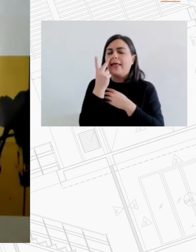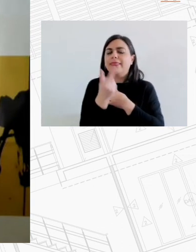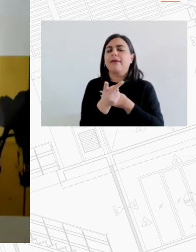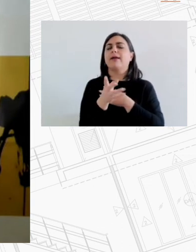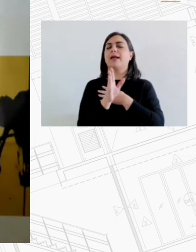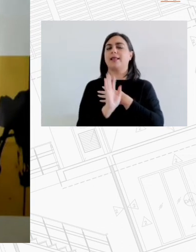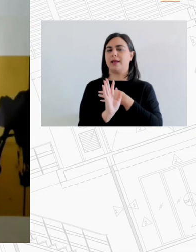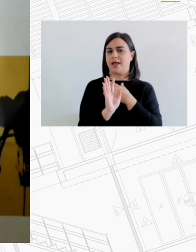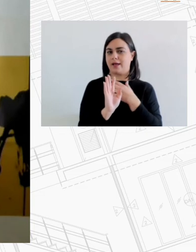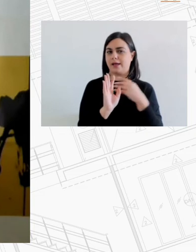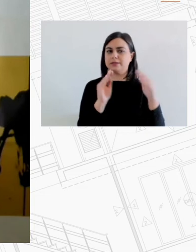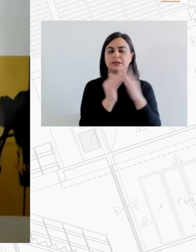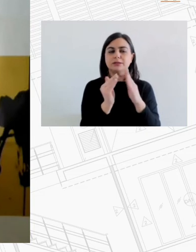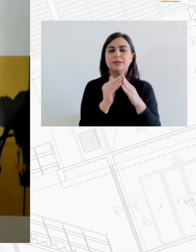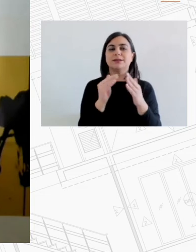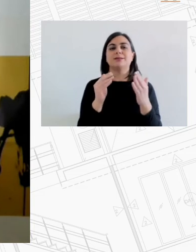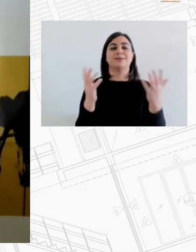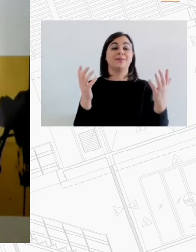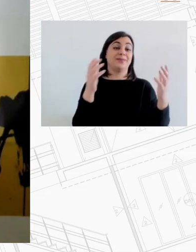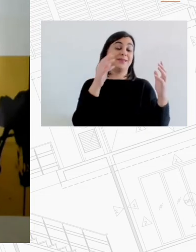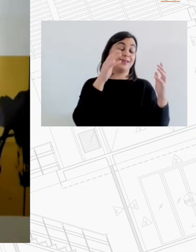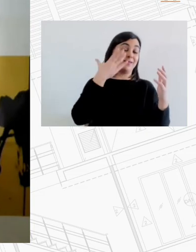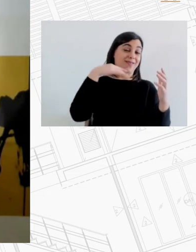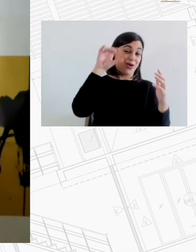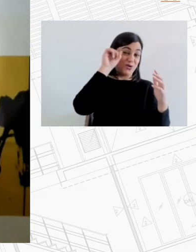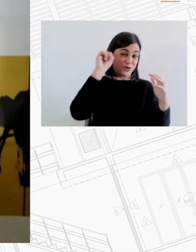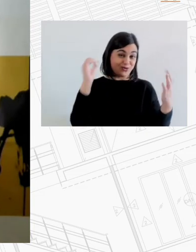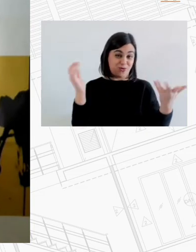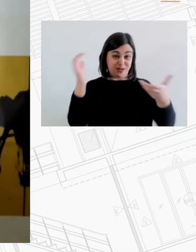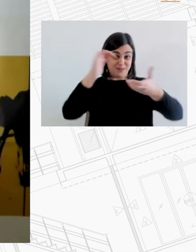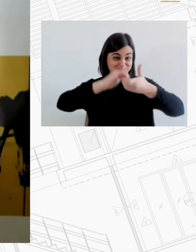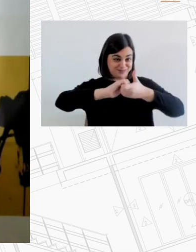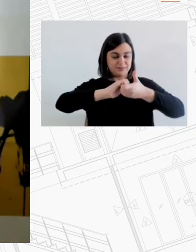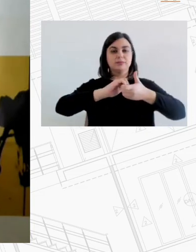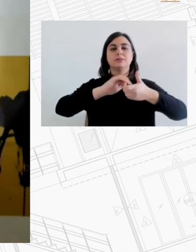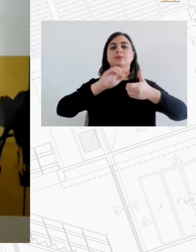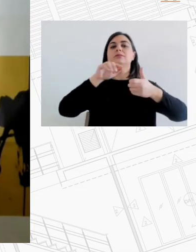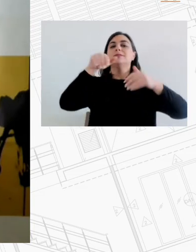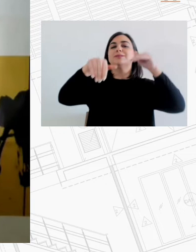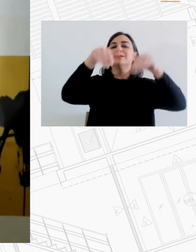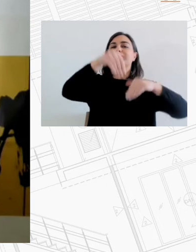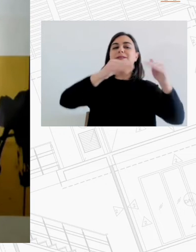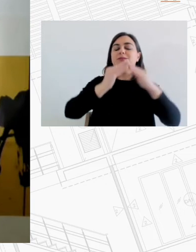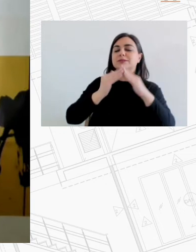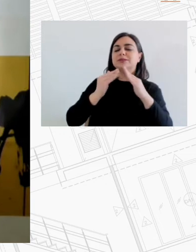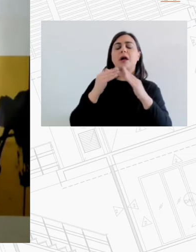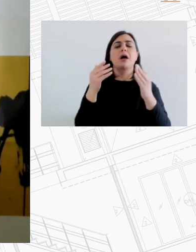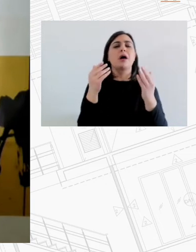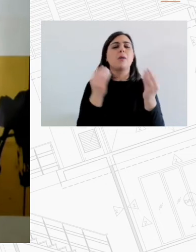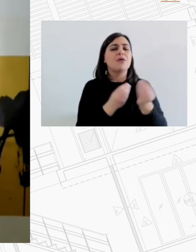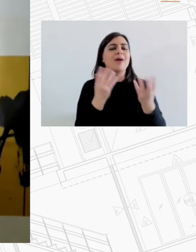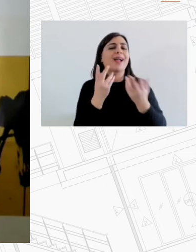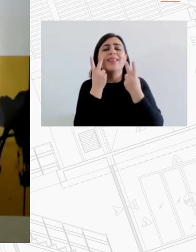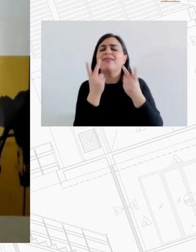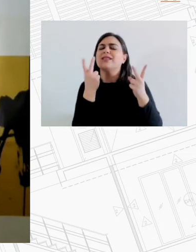2000 μέχρι το 2008-2009 το Βερολίνο δεν είχε κάποιο πρόβλημα με το ζητηματοστεραστικό δηλαδή μπορούσε